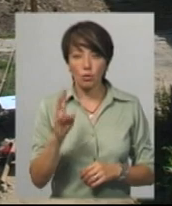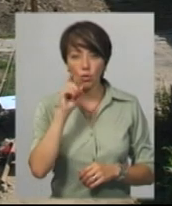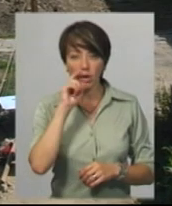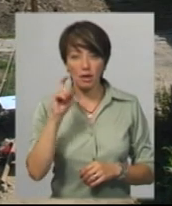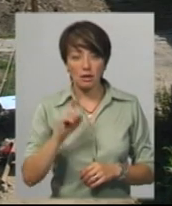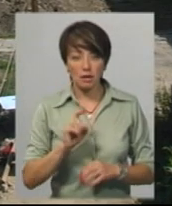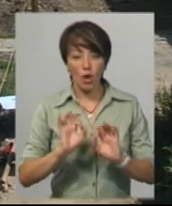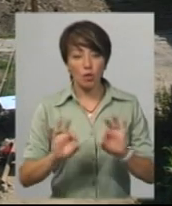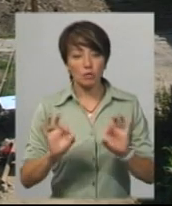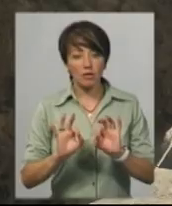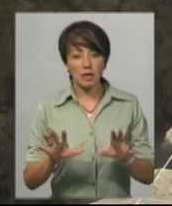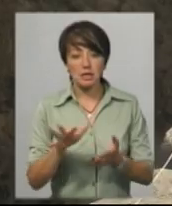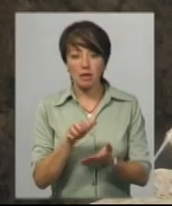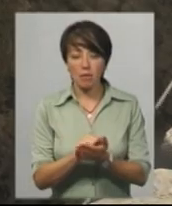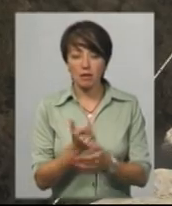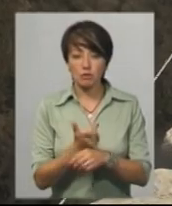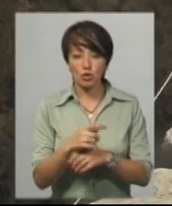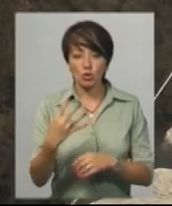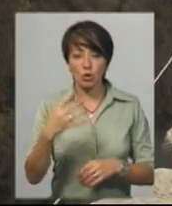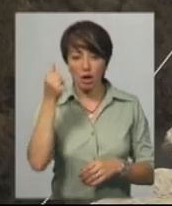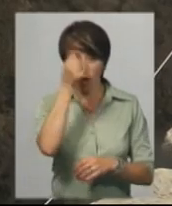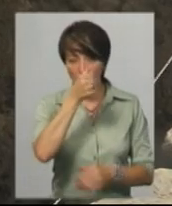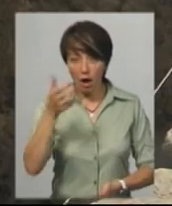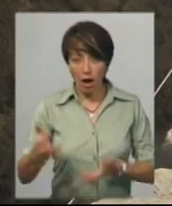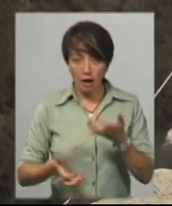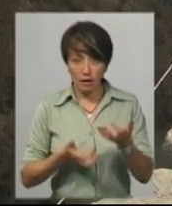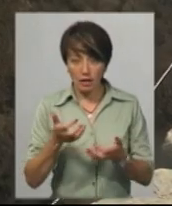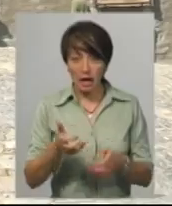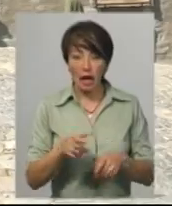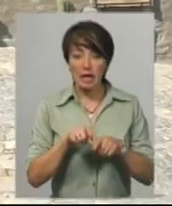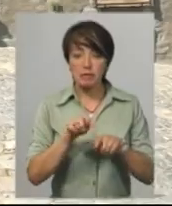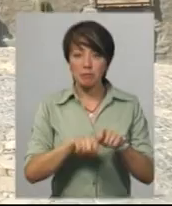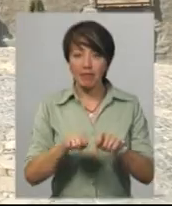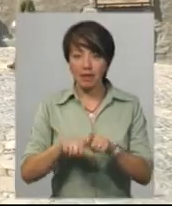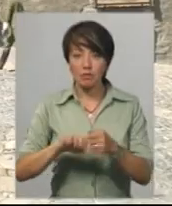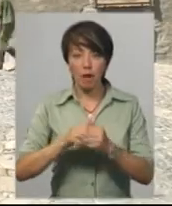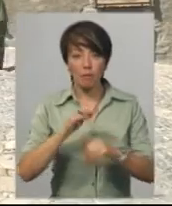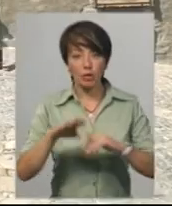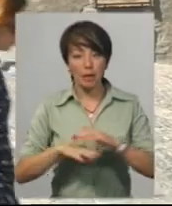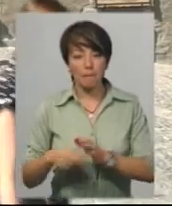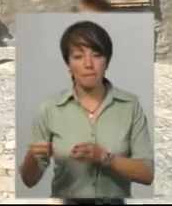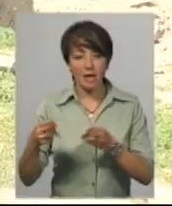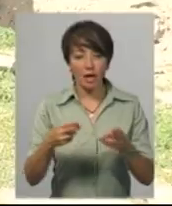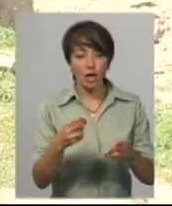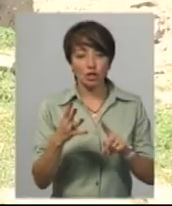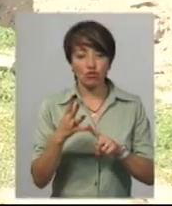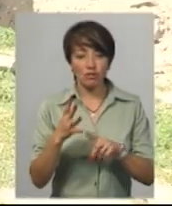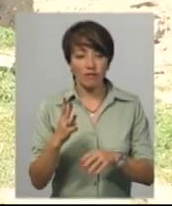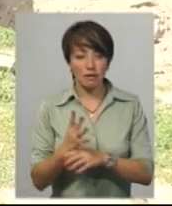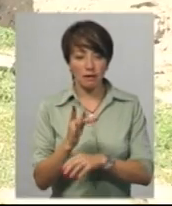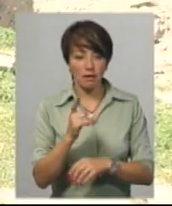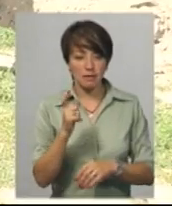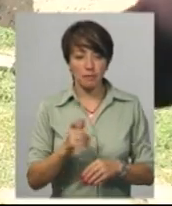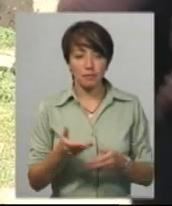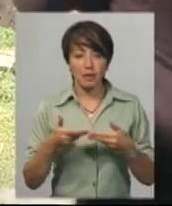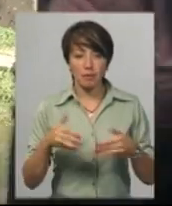Лариса Виногродська розповідає, займається більше 40 років археологію. Експедицію в Кам'янець-Подільський приїхала вчетверте. Ми проводимо